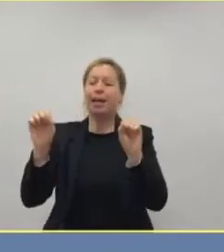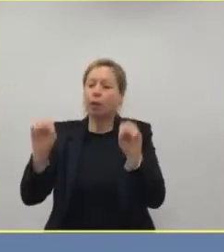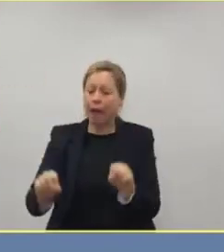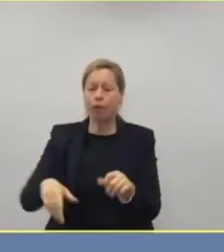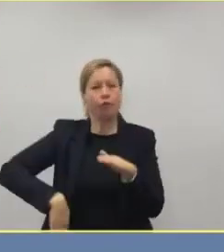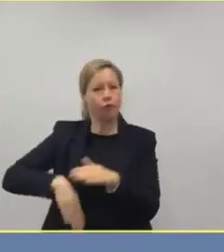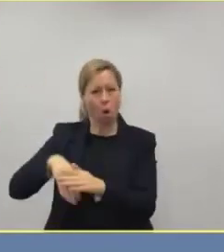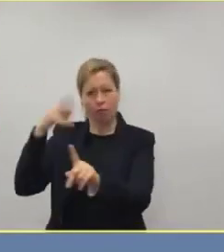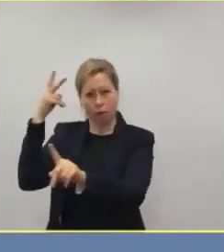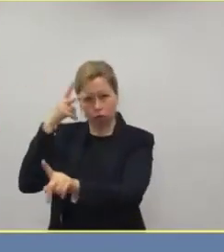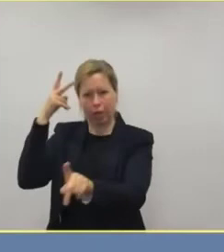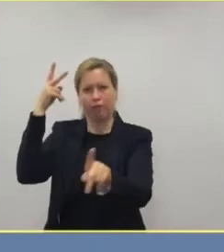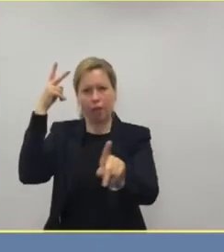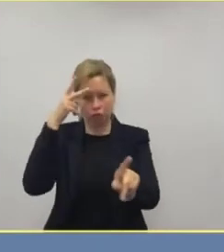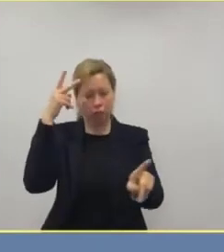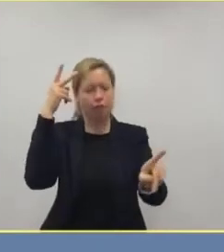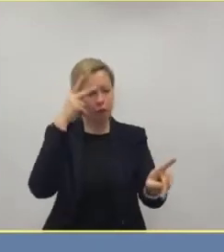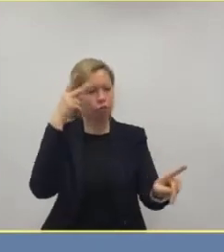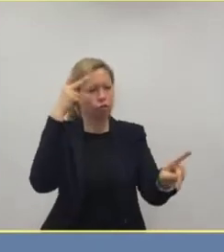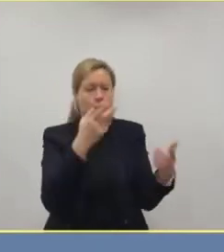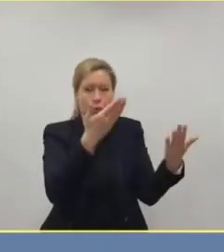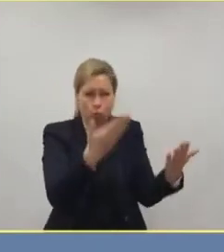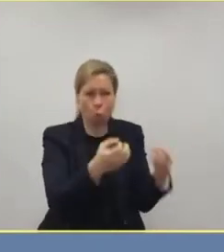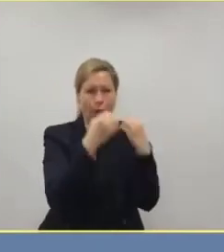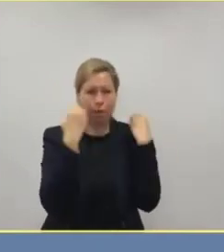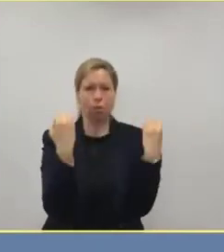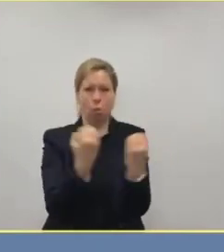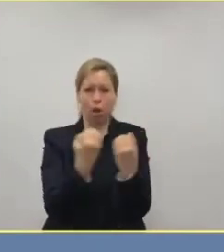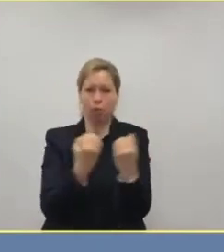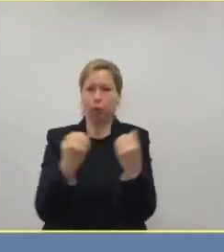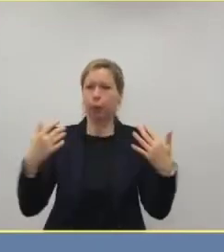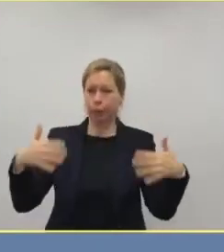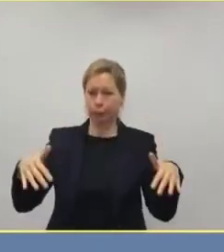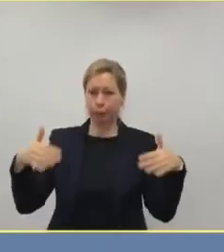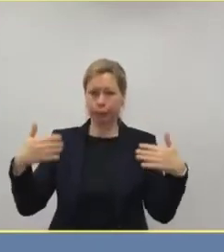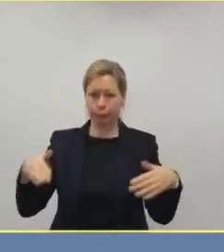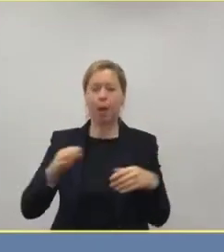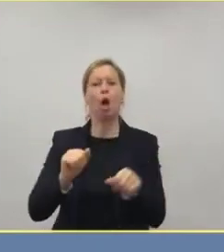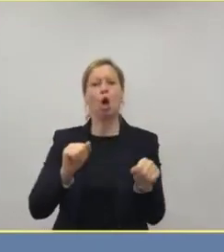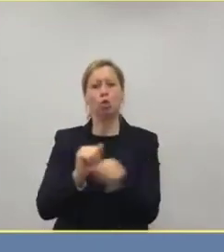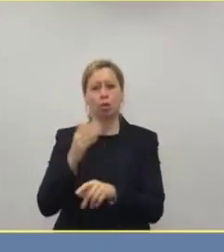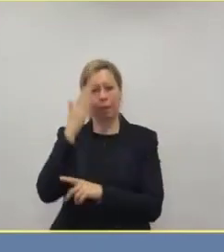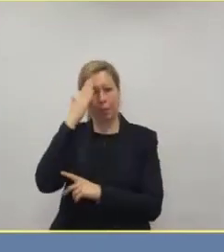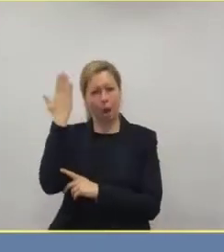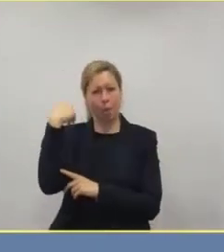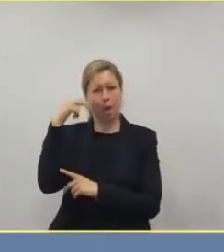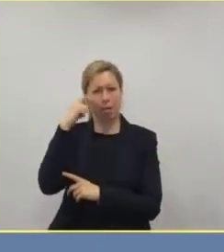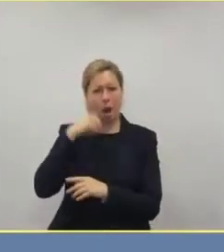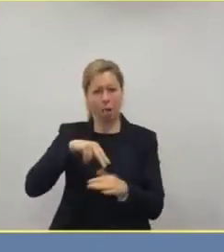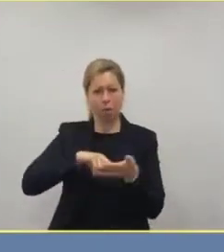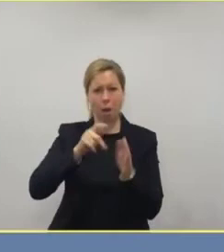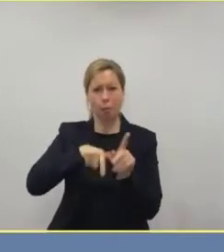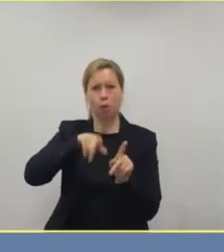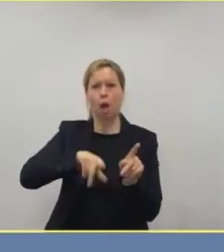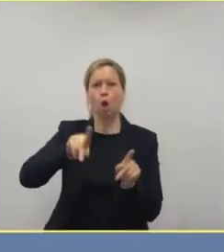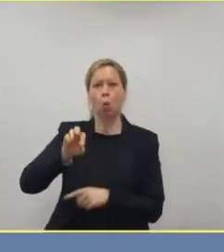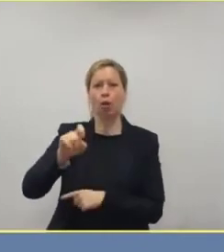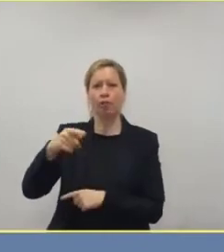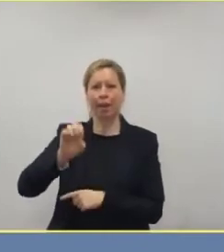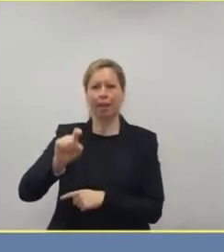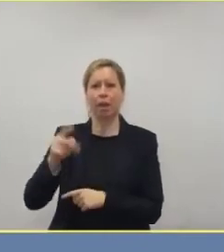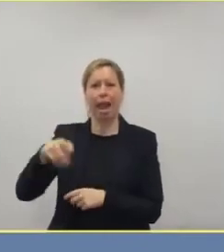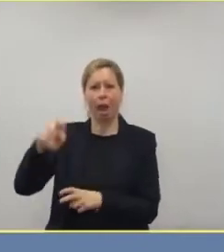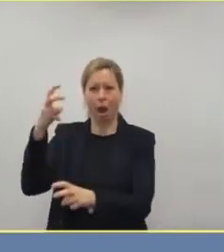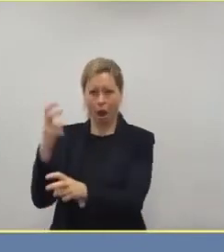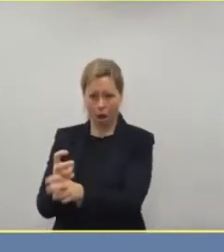ich nehme einfach mal ein Wort von Ludwig Erhard. Der sagte ja mal, die Wirtschaft ist nicht alles, aber